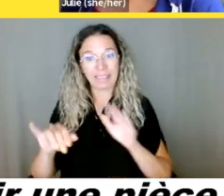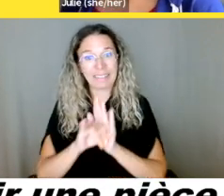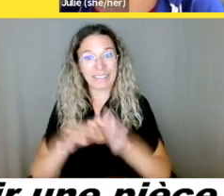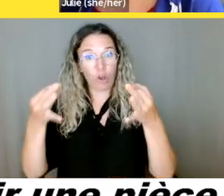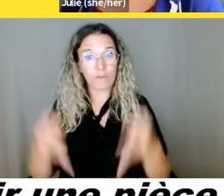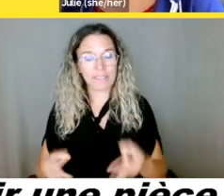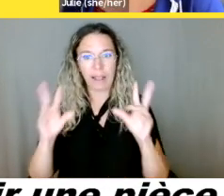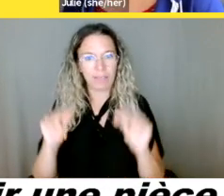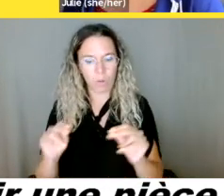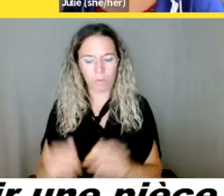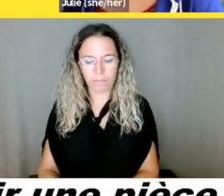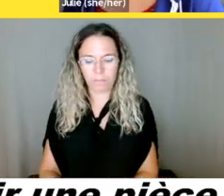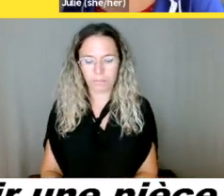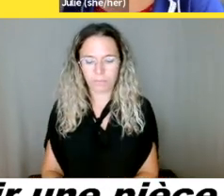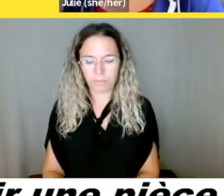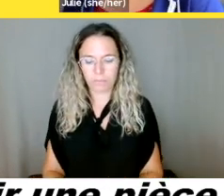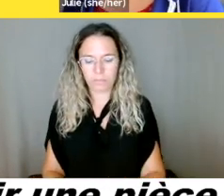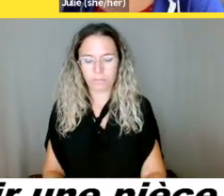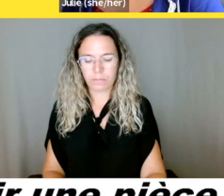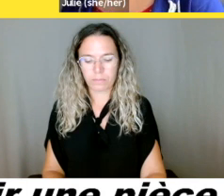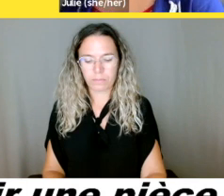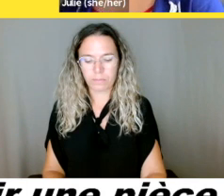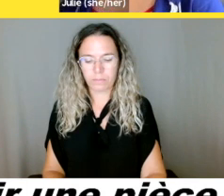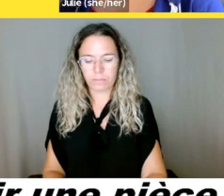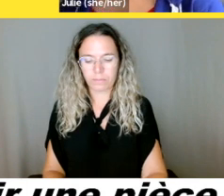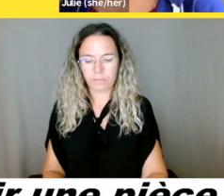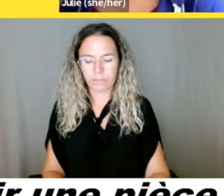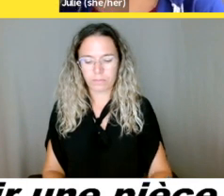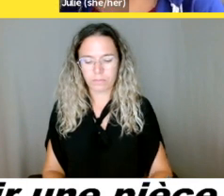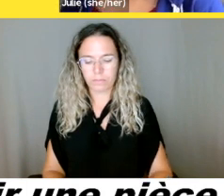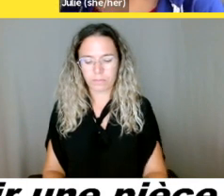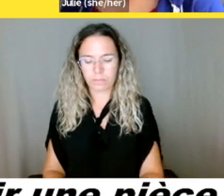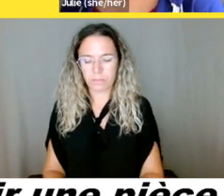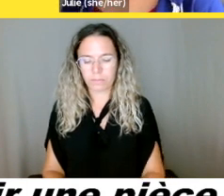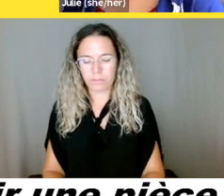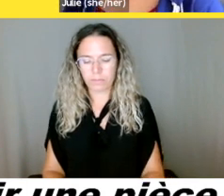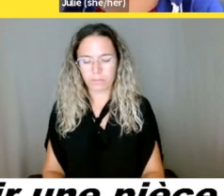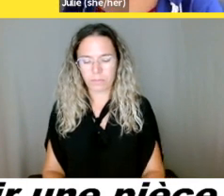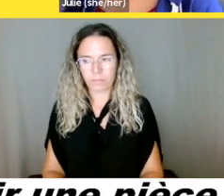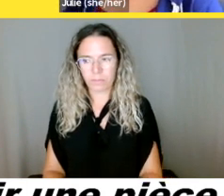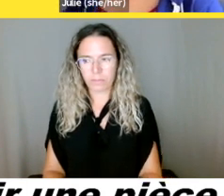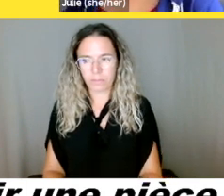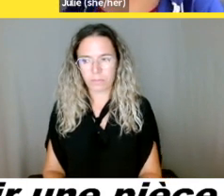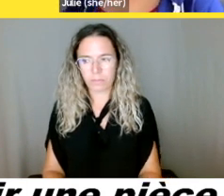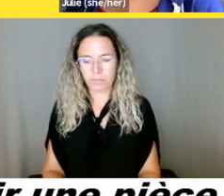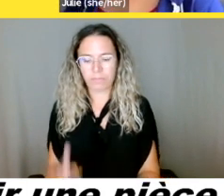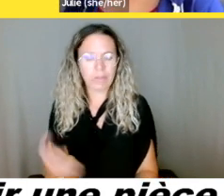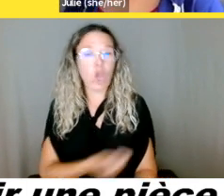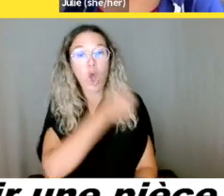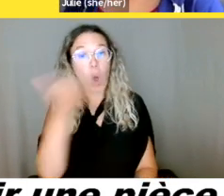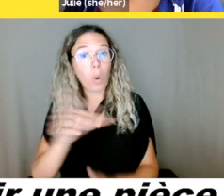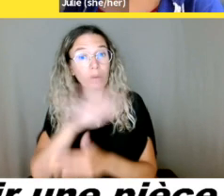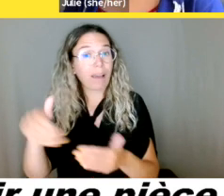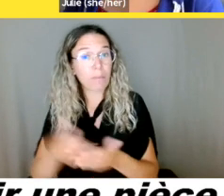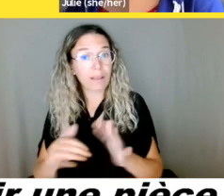autre? c'est pour la plupart des personnes, leur carte assurance maladie, la carte